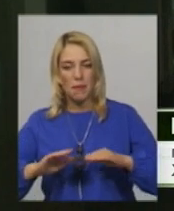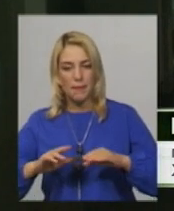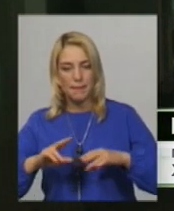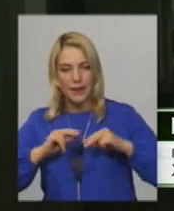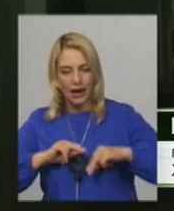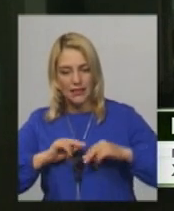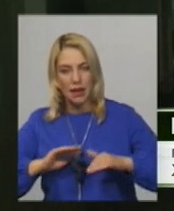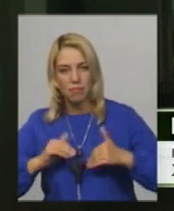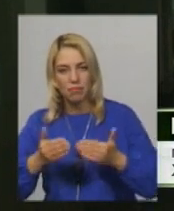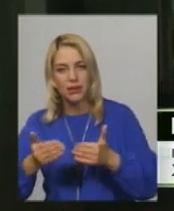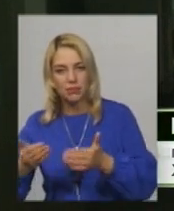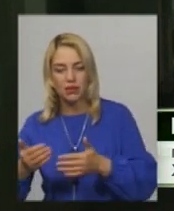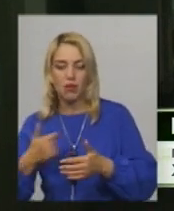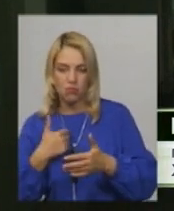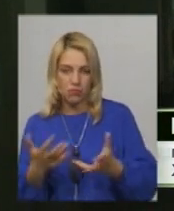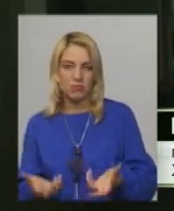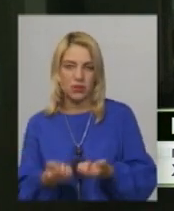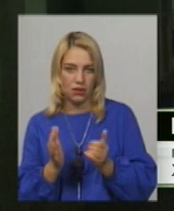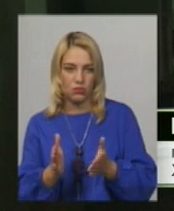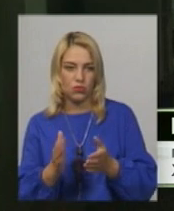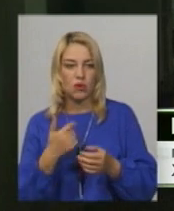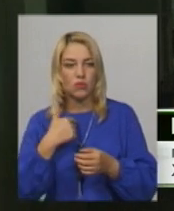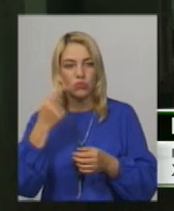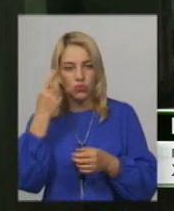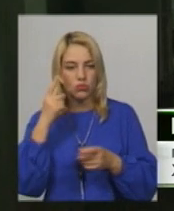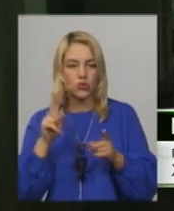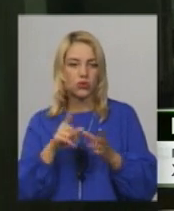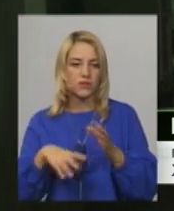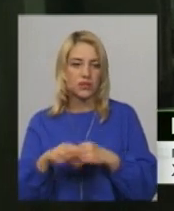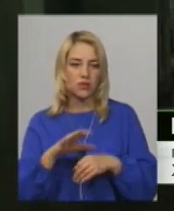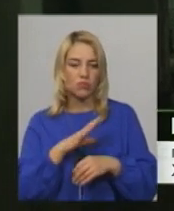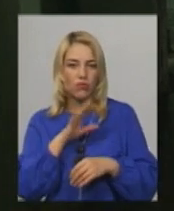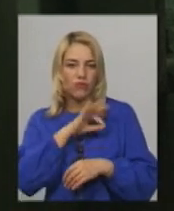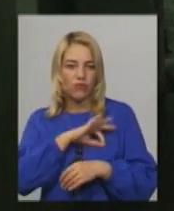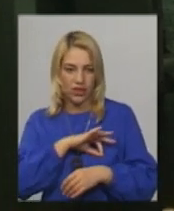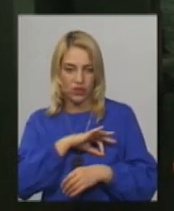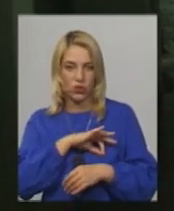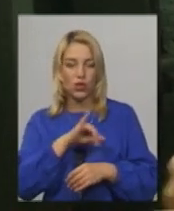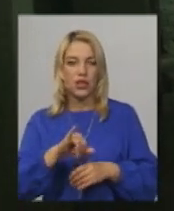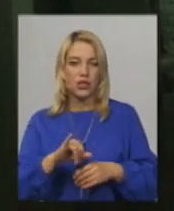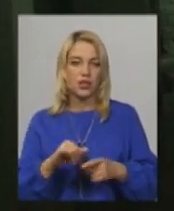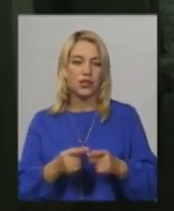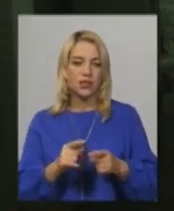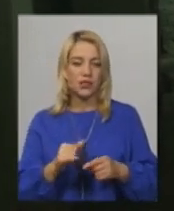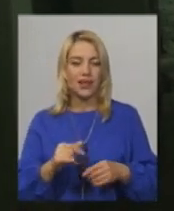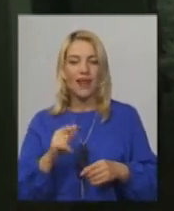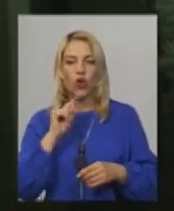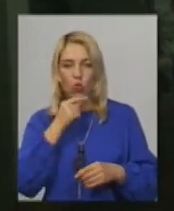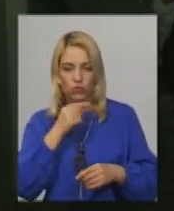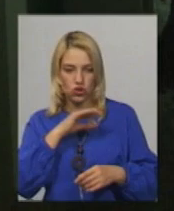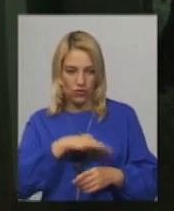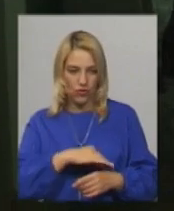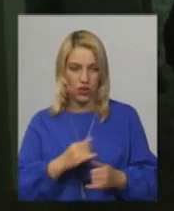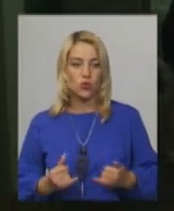пропозиції підтримуємо. Ми навіть подумаємо, щоб це було вигідно і економічно вигідно